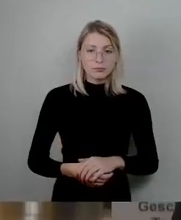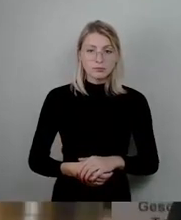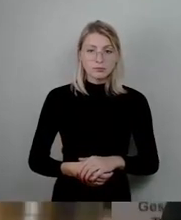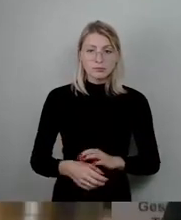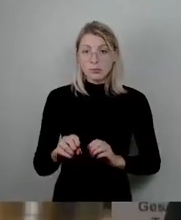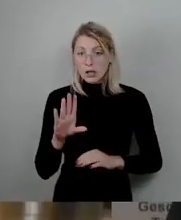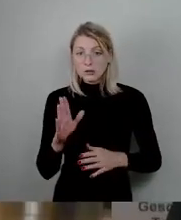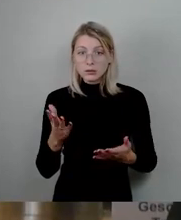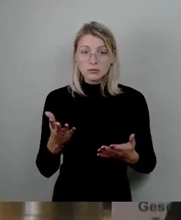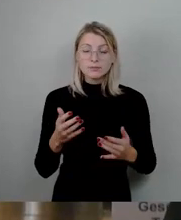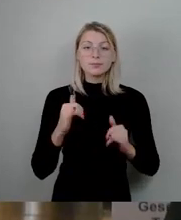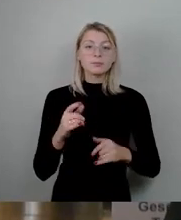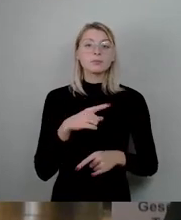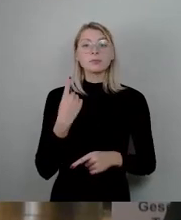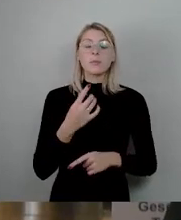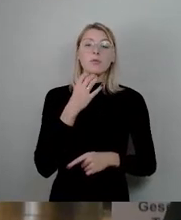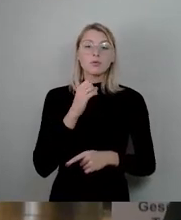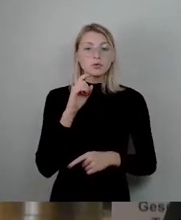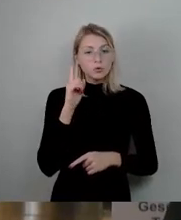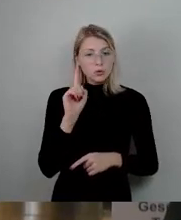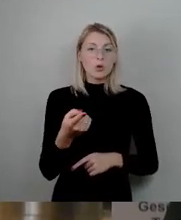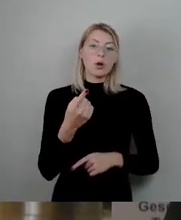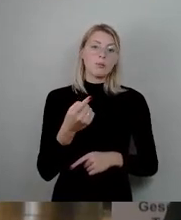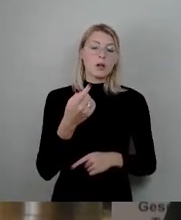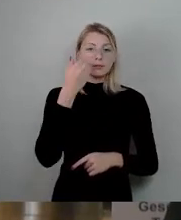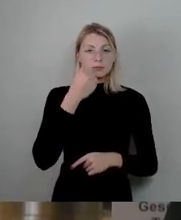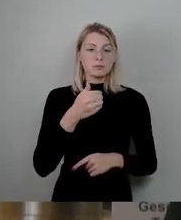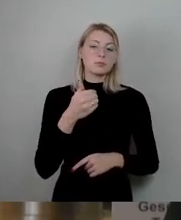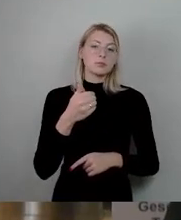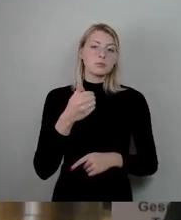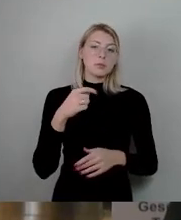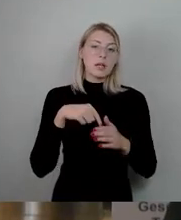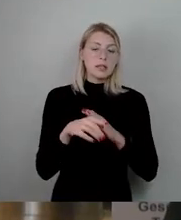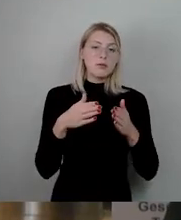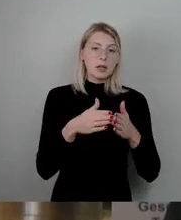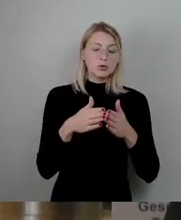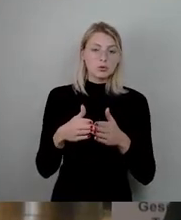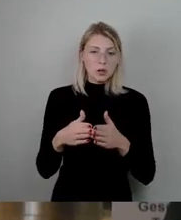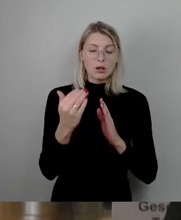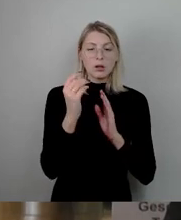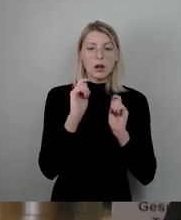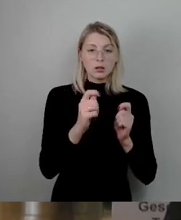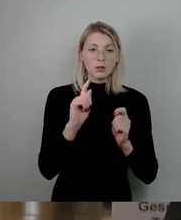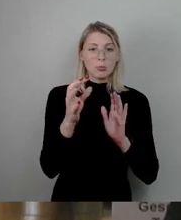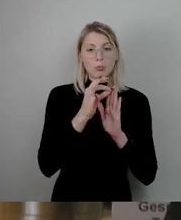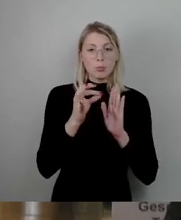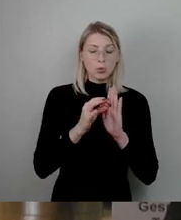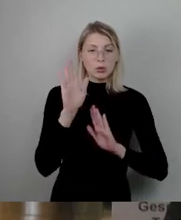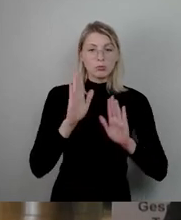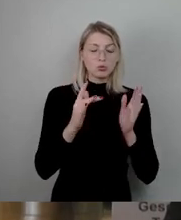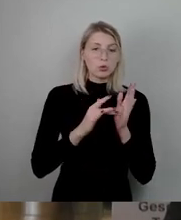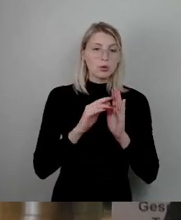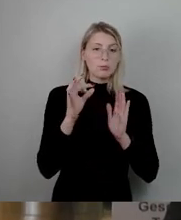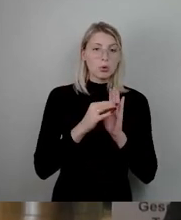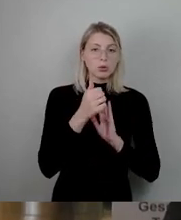Wir wollten auch bitten darum, den interfraktionellen Ersetzungsantrag punktweise abzustimmen, da der Punkt 1 grundsätzlich ja in unserem Sinne ist,